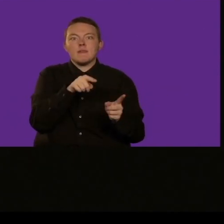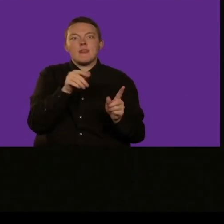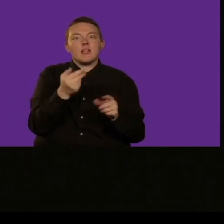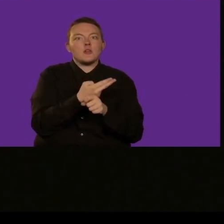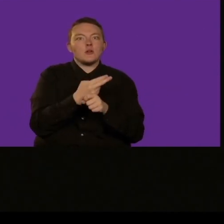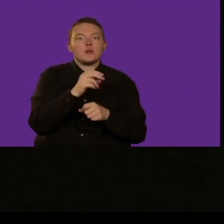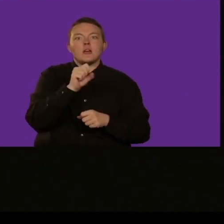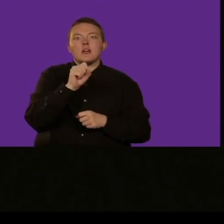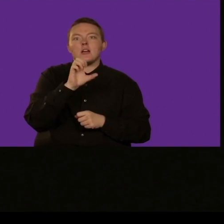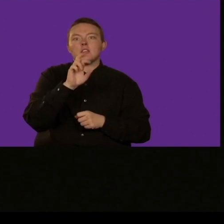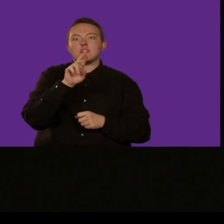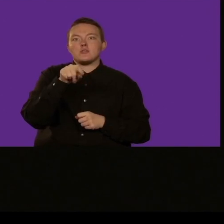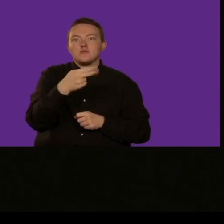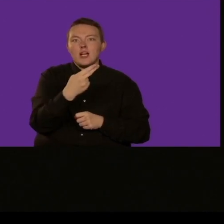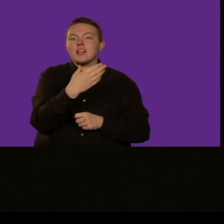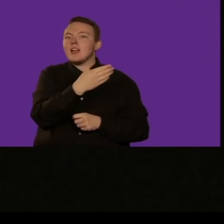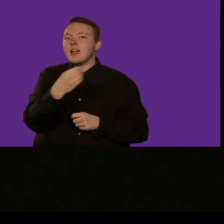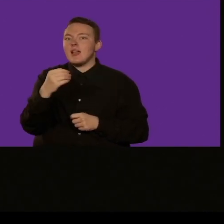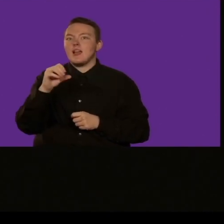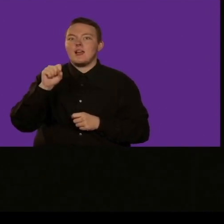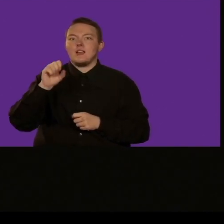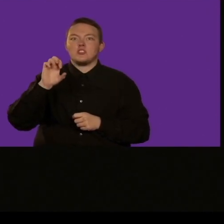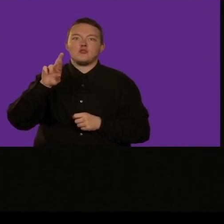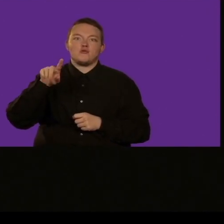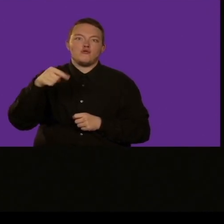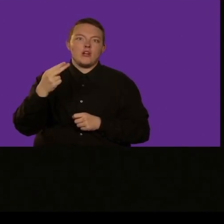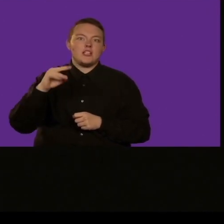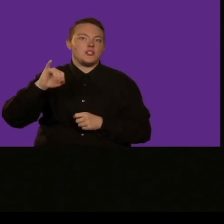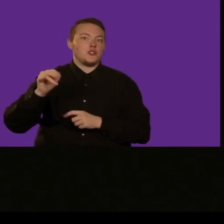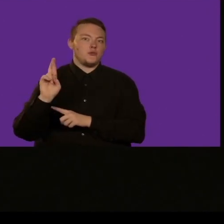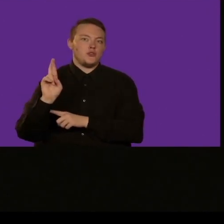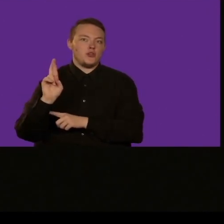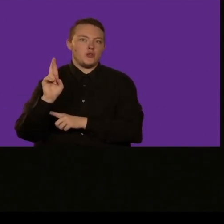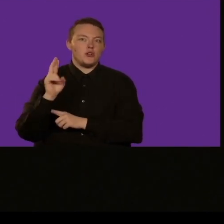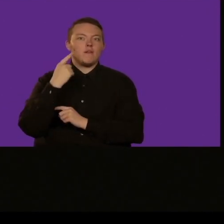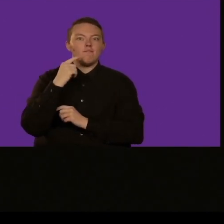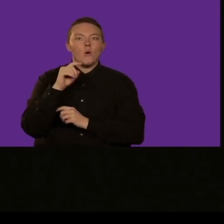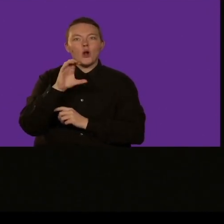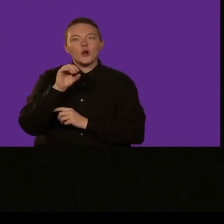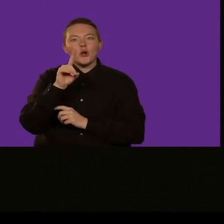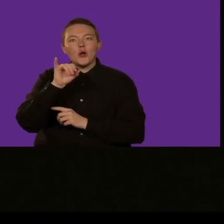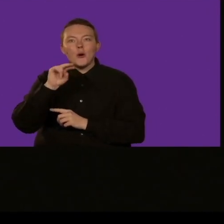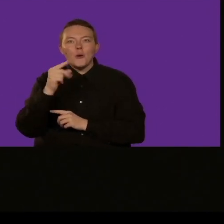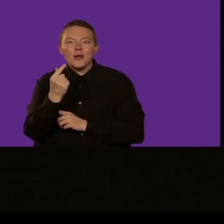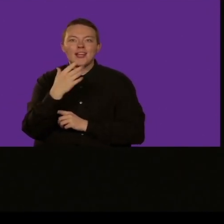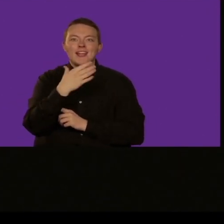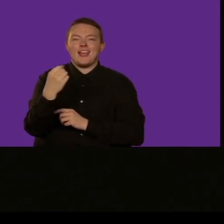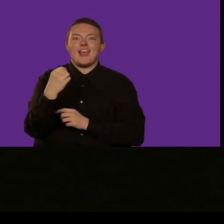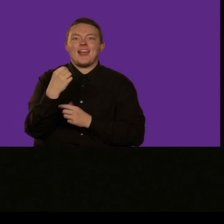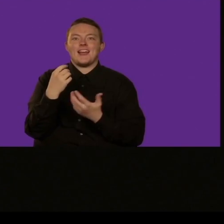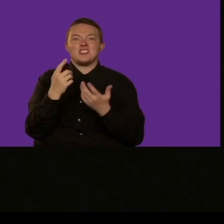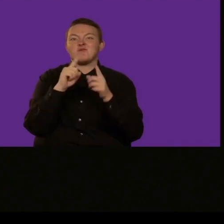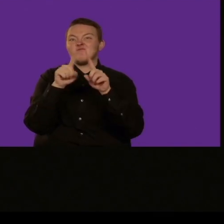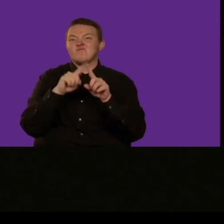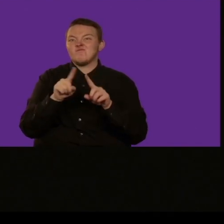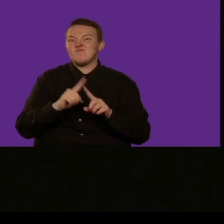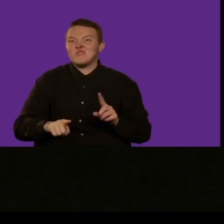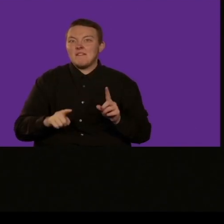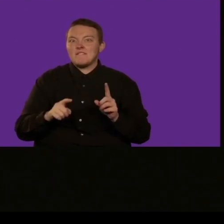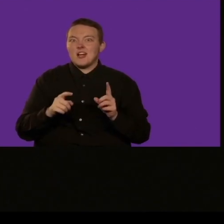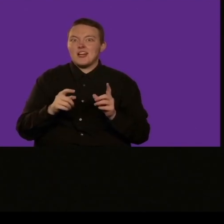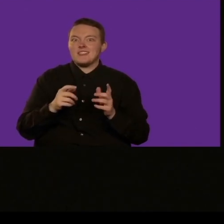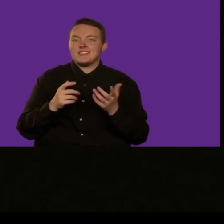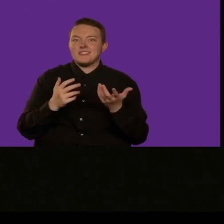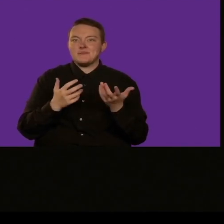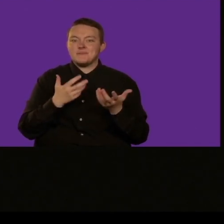piattaforma. Grazie a tutti voi, Scratch è uno strumento critico per poter imparare, per poter